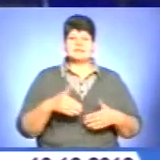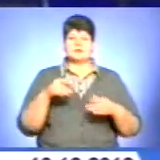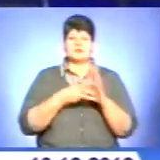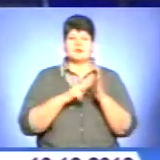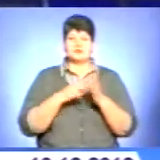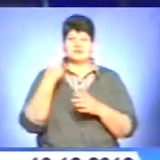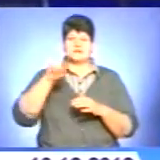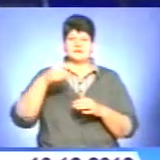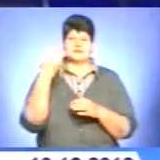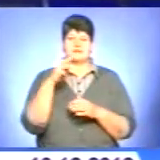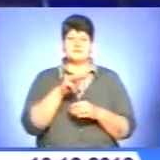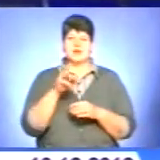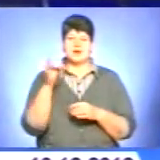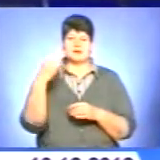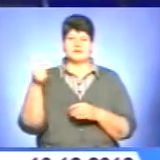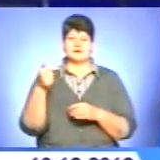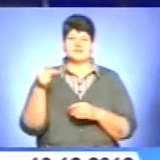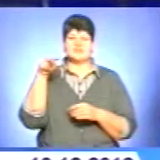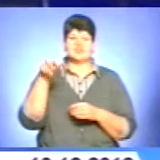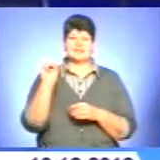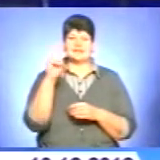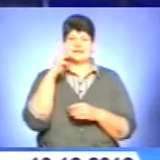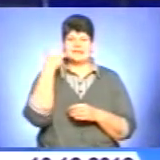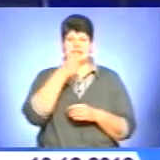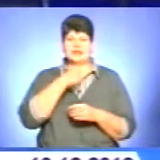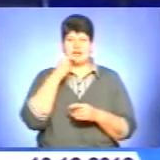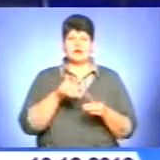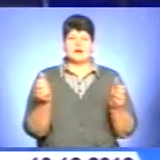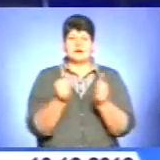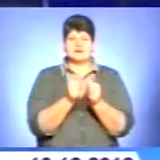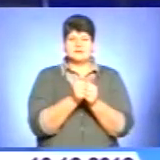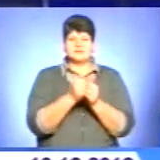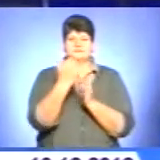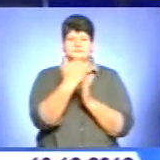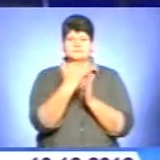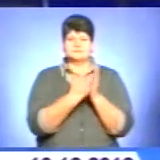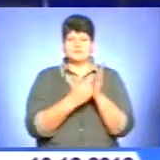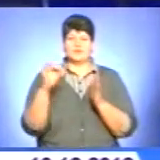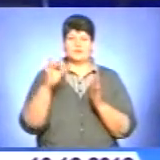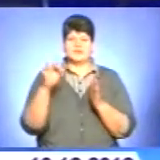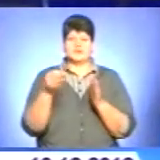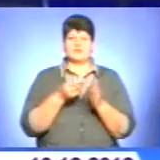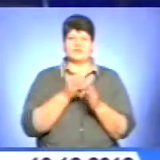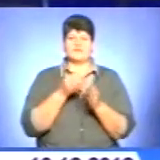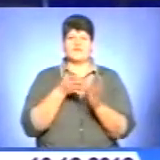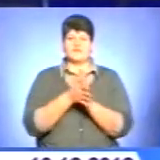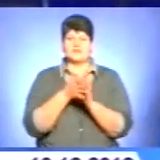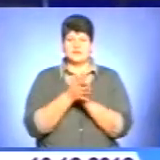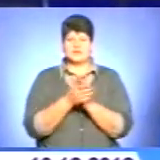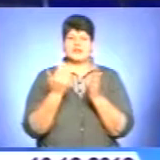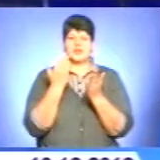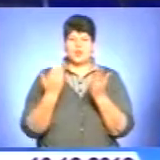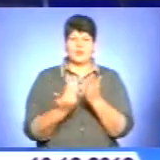млрд грн. На 2013 рік поряд з традиційним порядком фінансування капітальних видатків заплановано нові